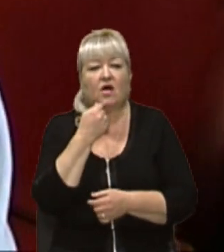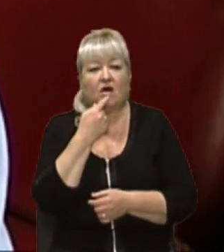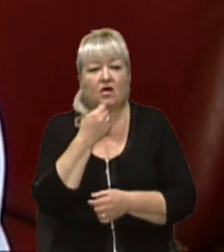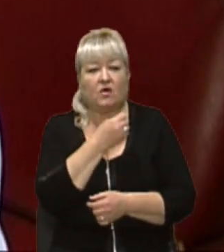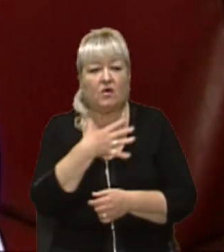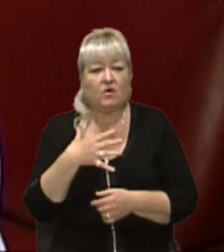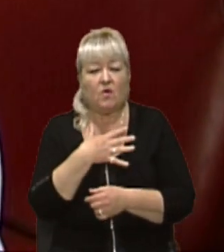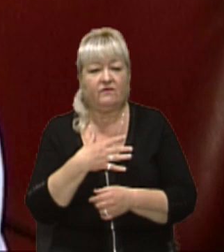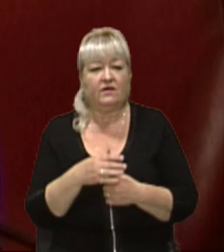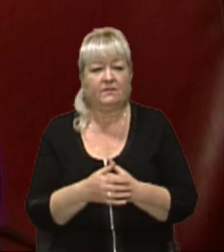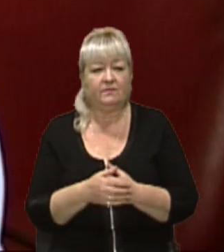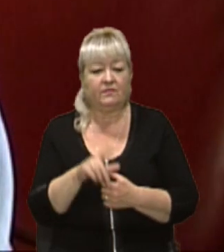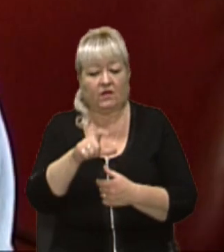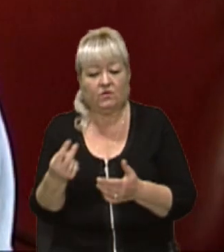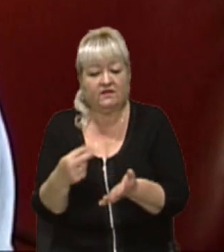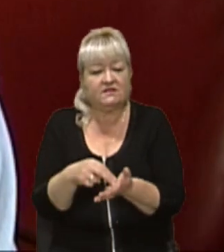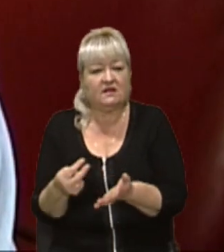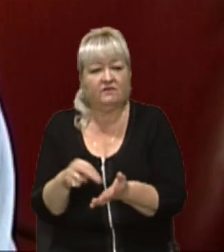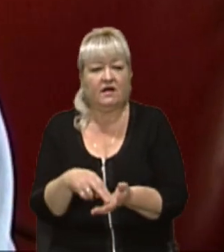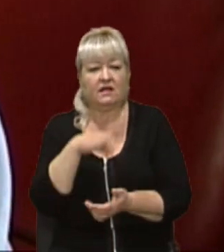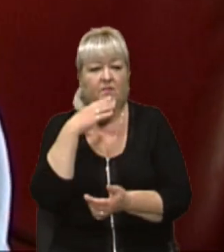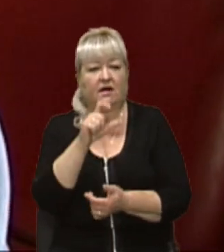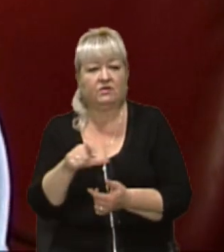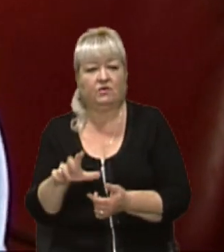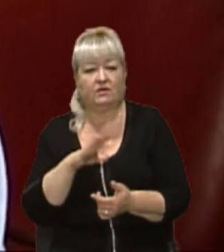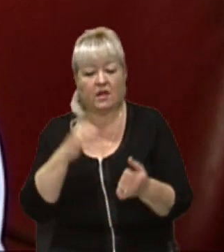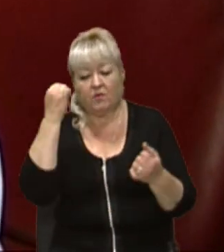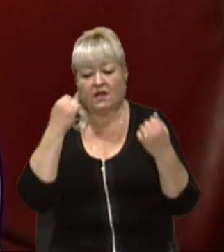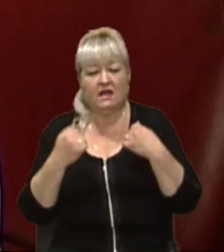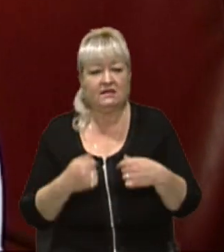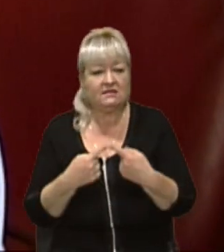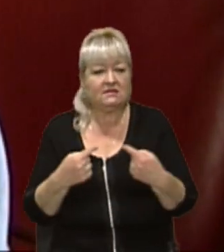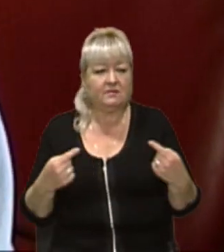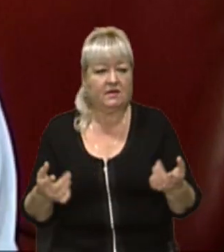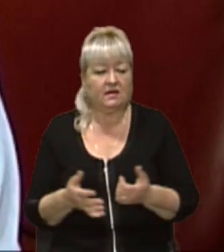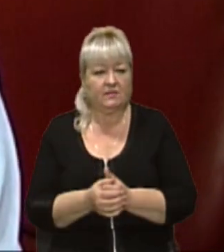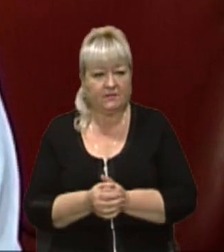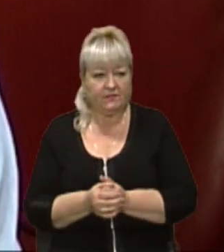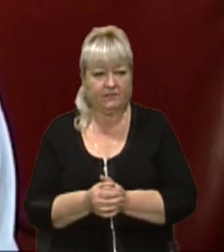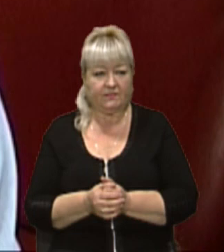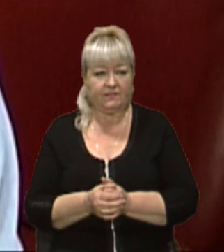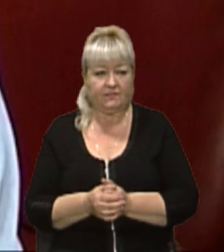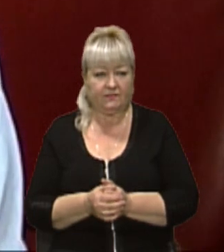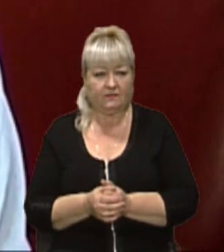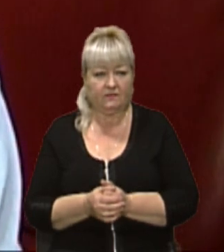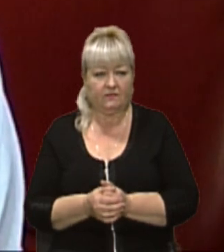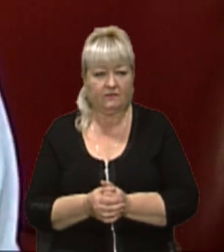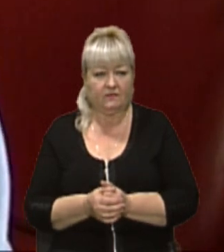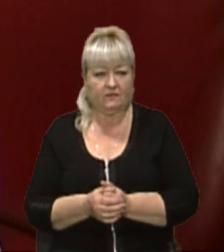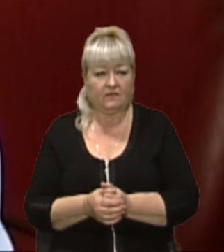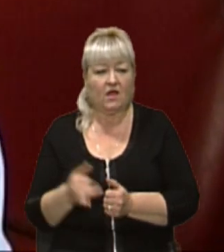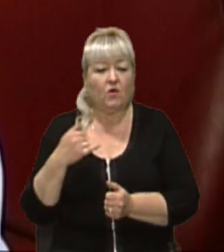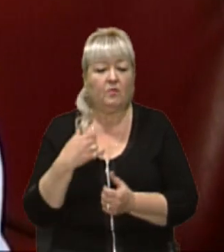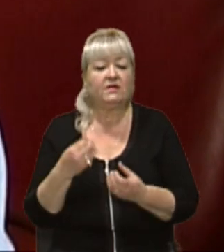вставати, багато дуже було людей з забіями, деяких там, у мене ще